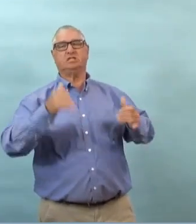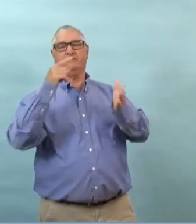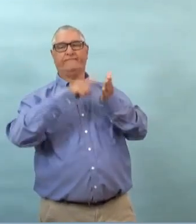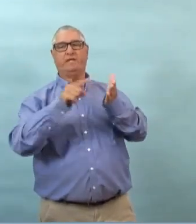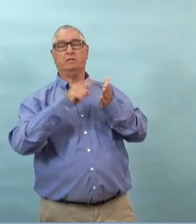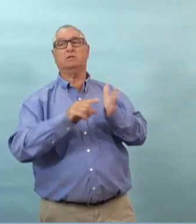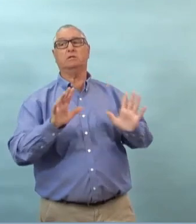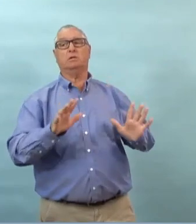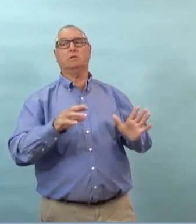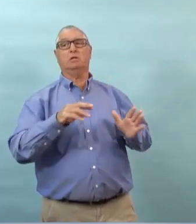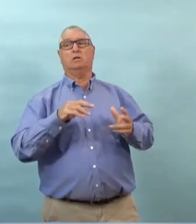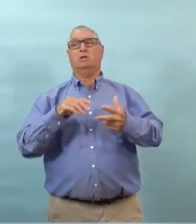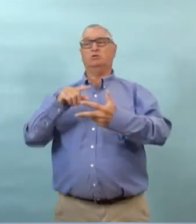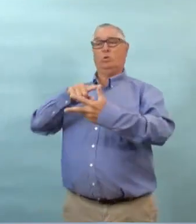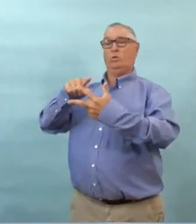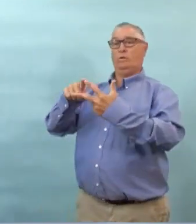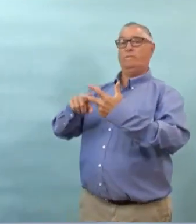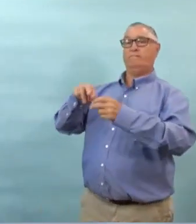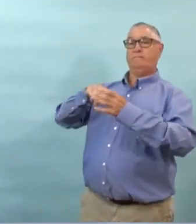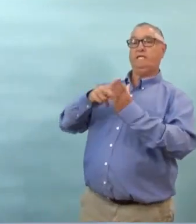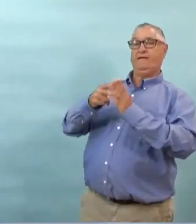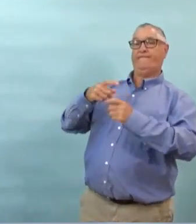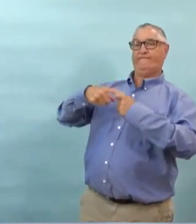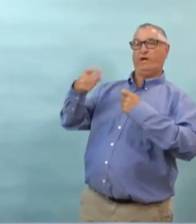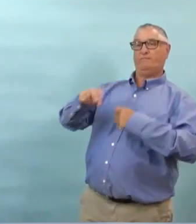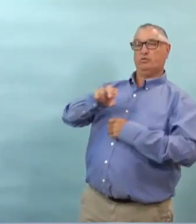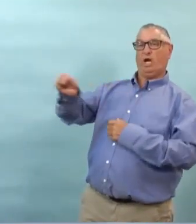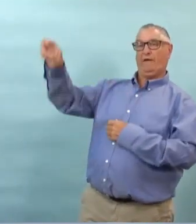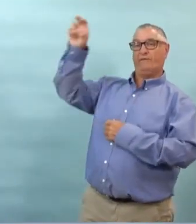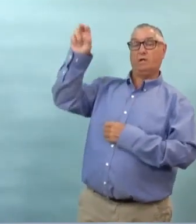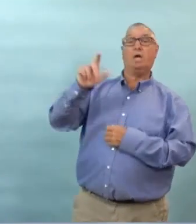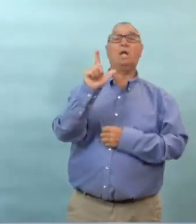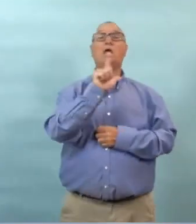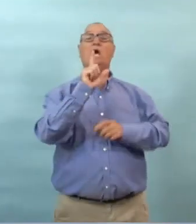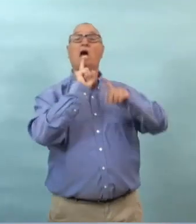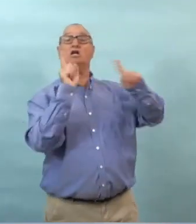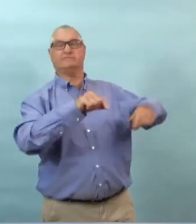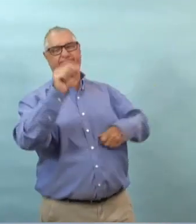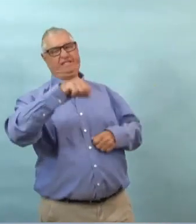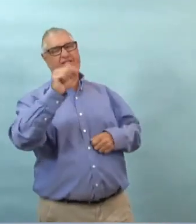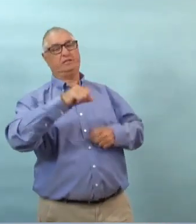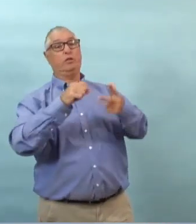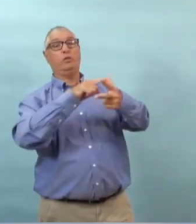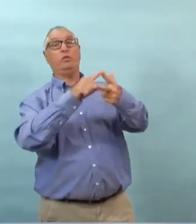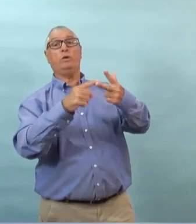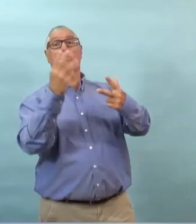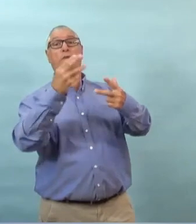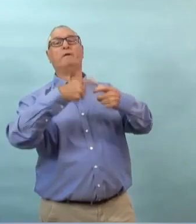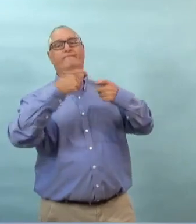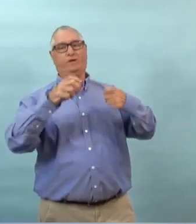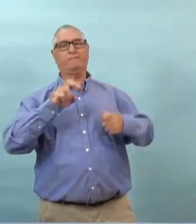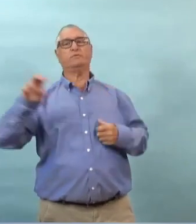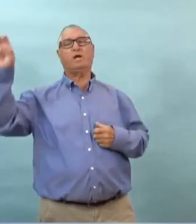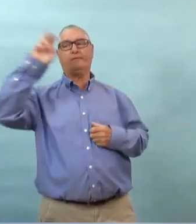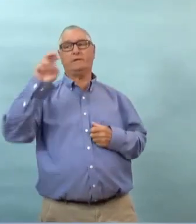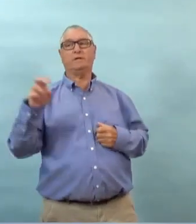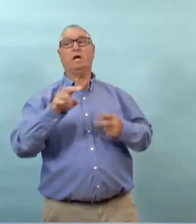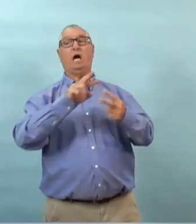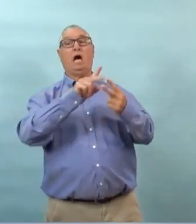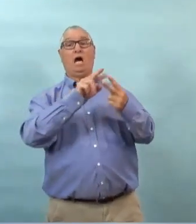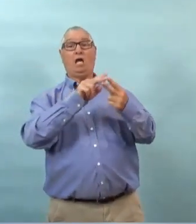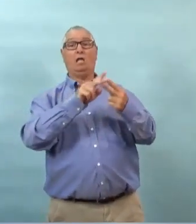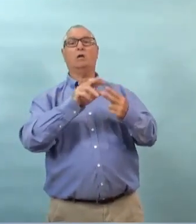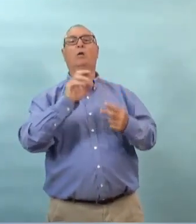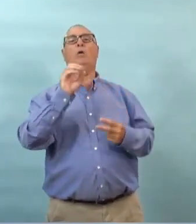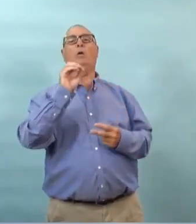non je ne pense pas je pense pas que ce soit le cas donc ce serait des qualités ou des placements oui c'est exact oui sur ces cas la